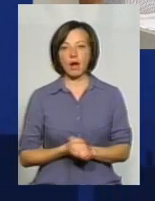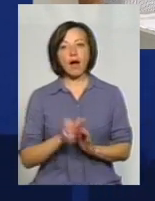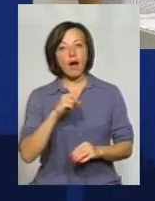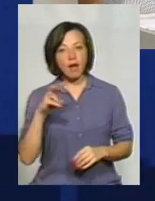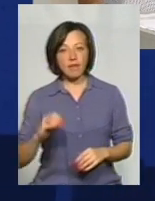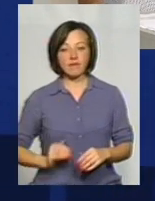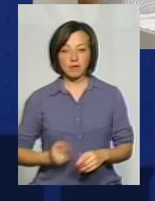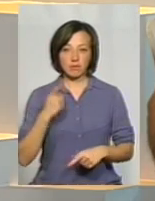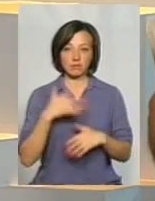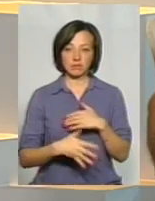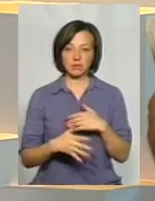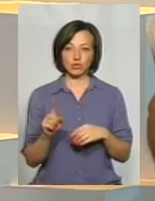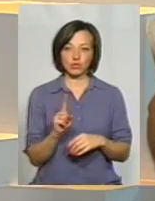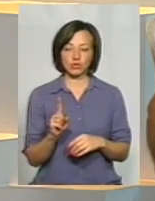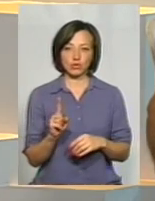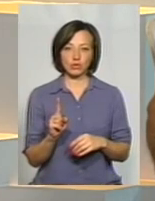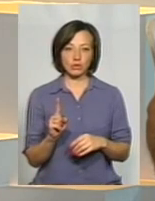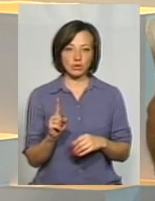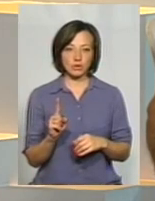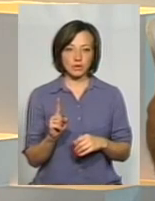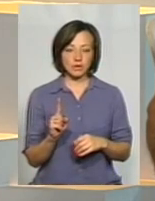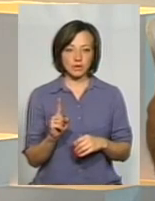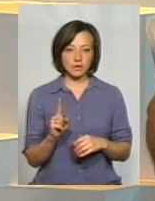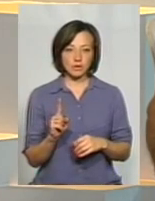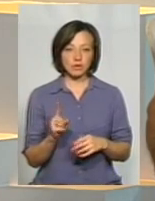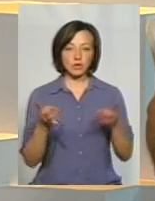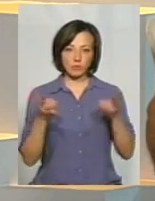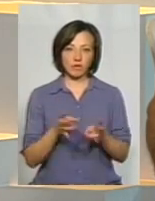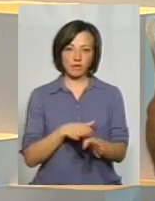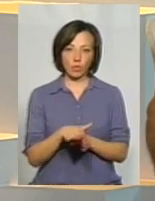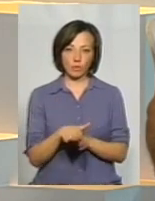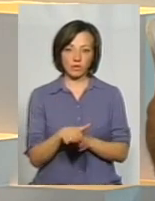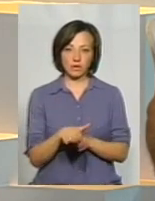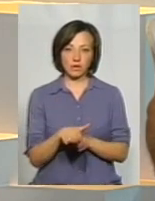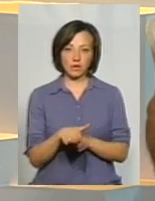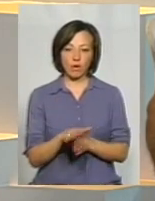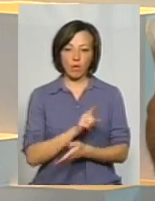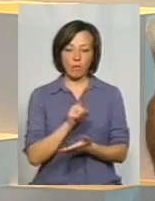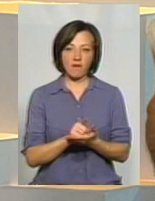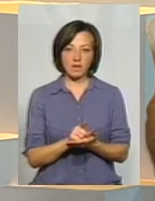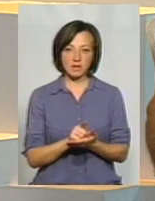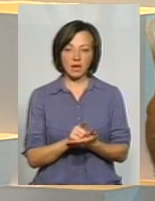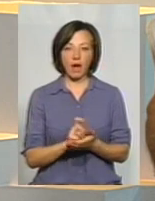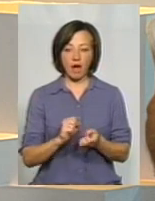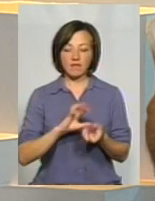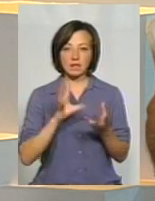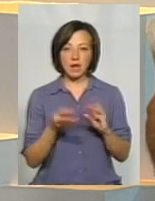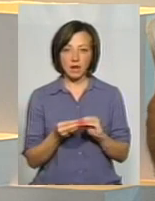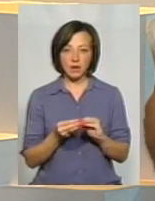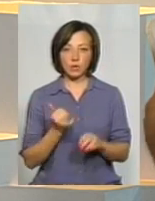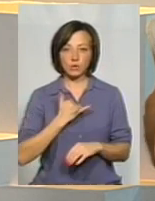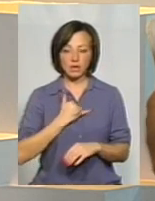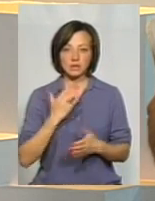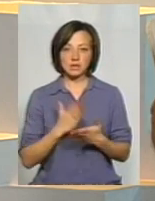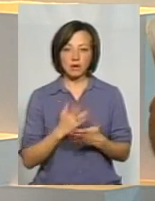підрядник розуміє, що необхідно виконувати договірні обов'язки. А взагалі, у нас